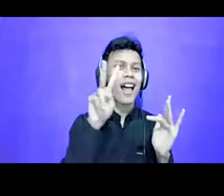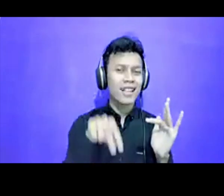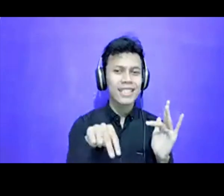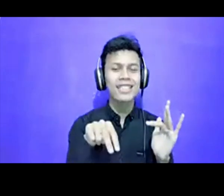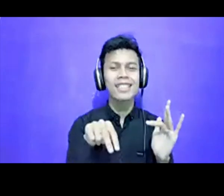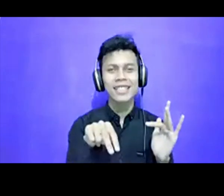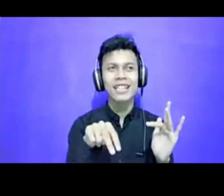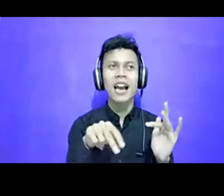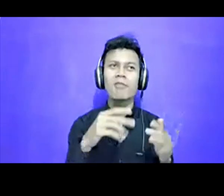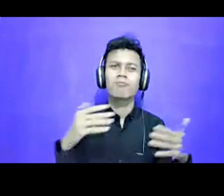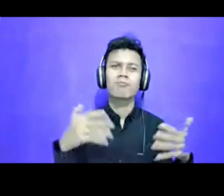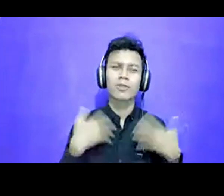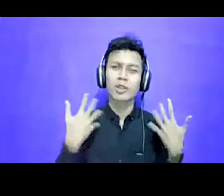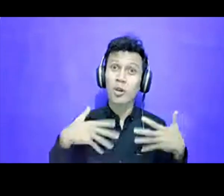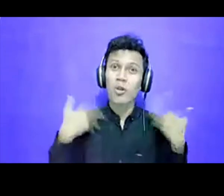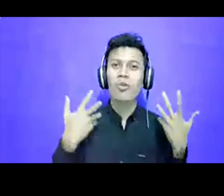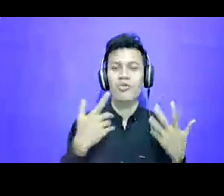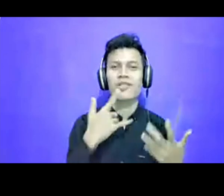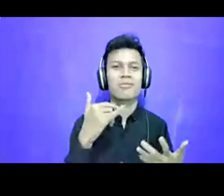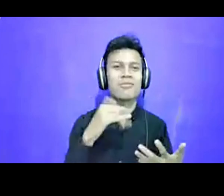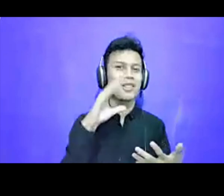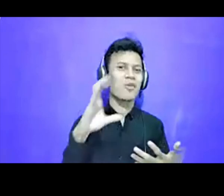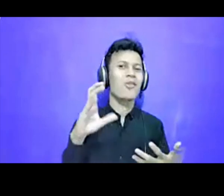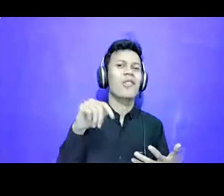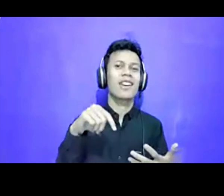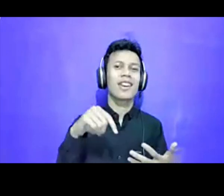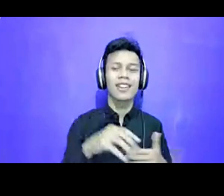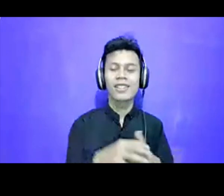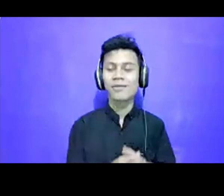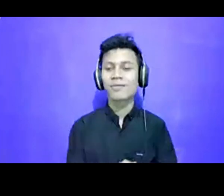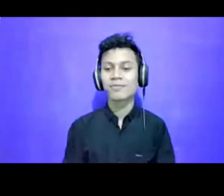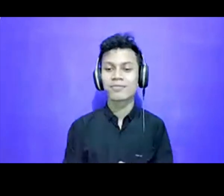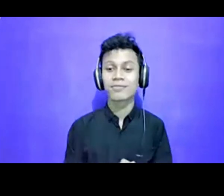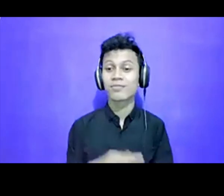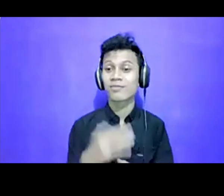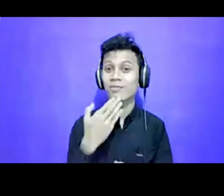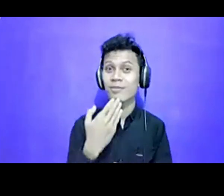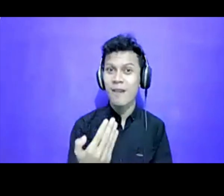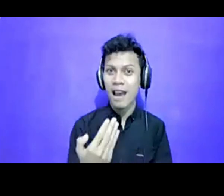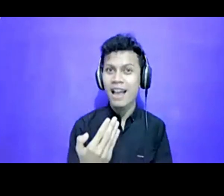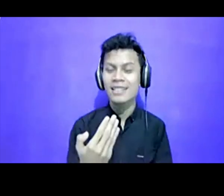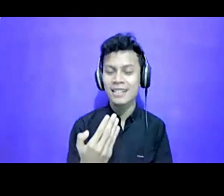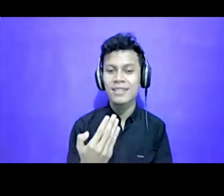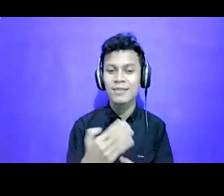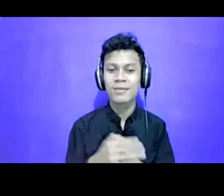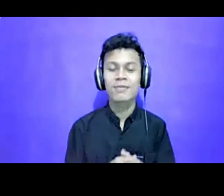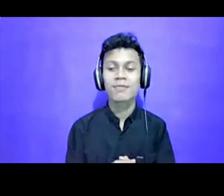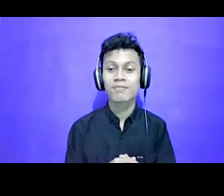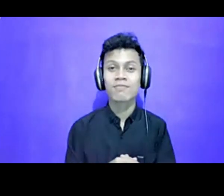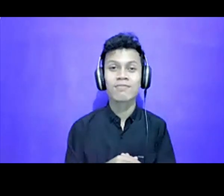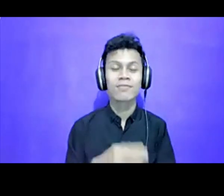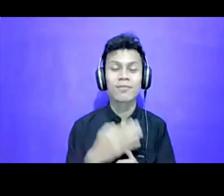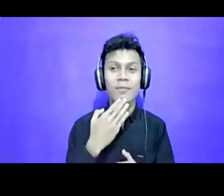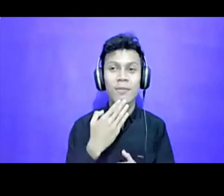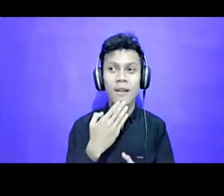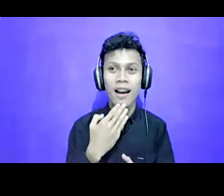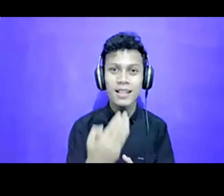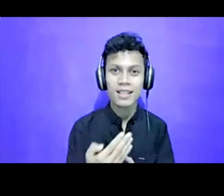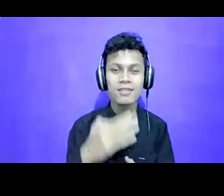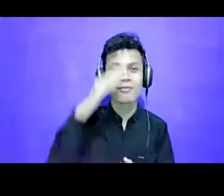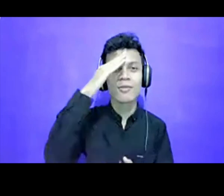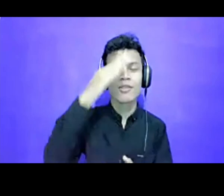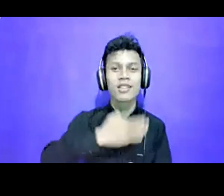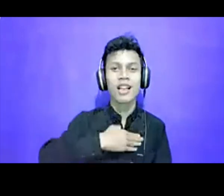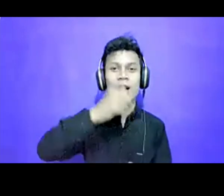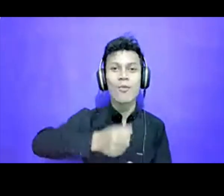seru dengan kesempatan sore hari ini. Gitu teman-teman. Terima kasih, itu saja dari saya. Maturnuun. Wassalamualaikum